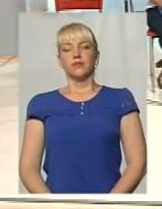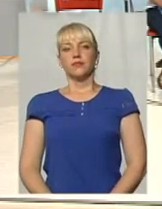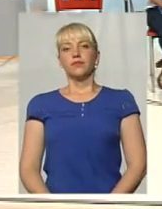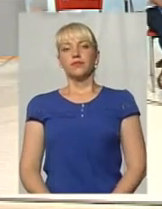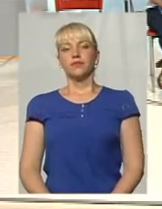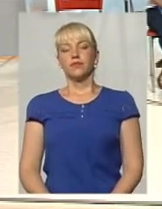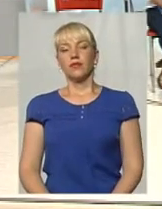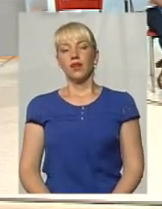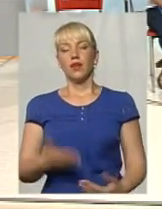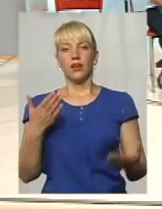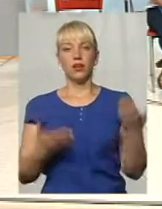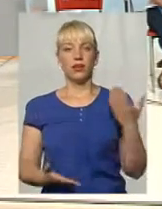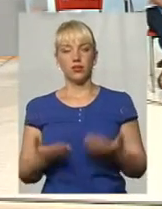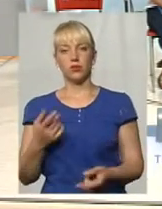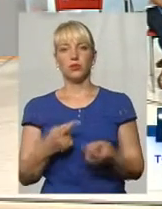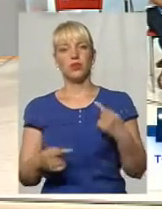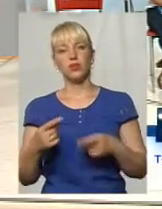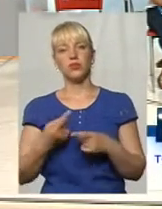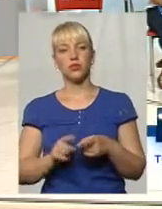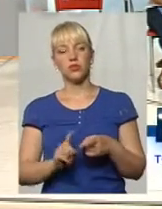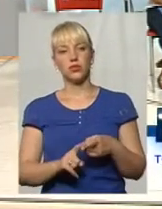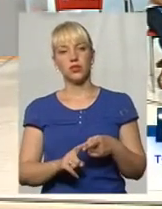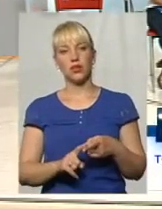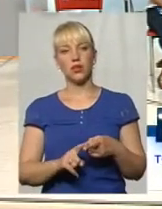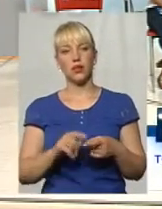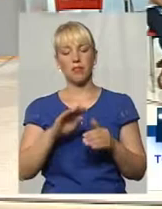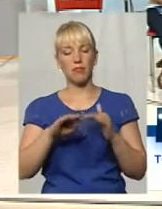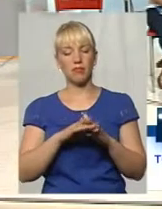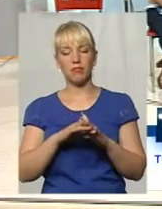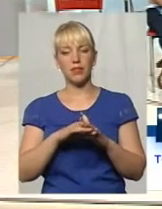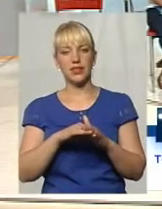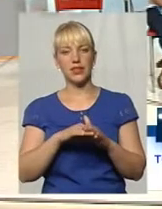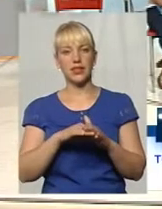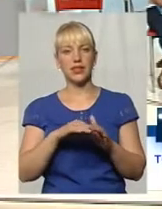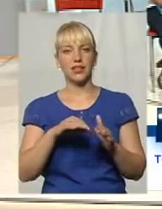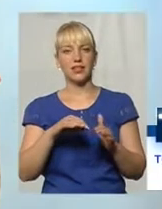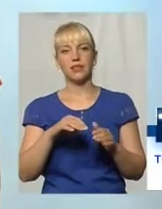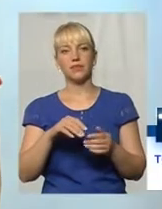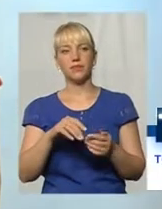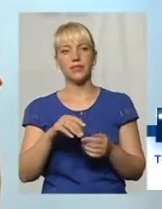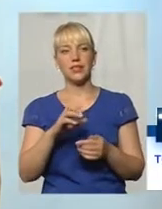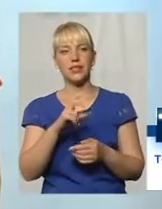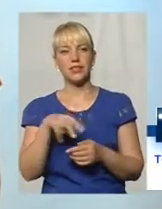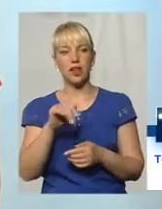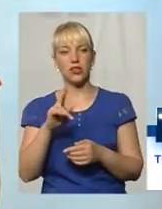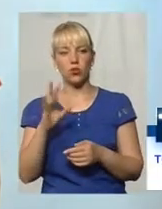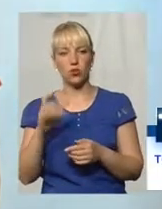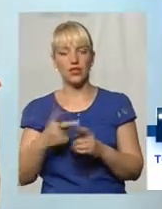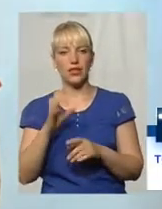пане Олександре, якщо повернутися до тієї підслідності, яка є в СБУ, чи